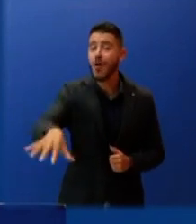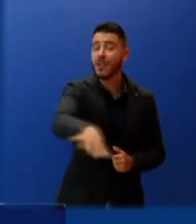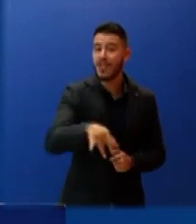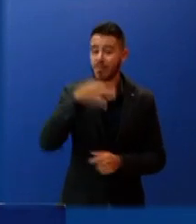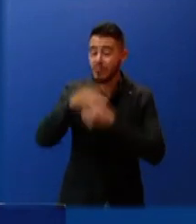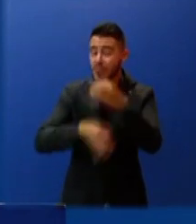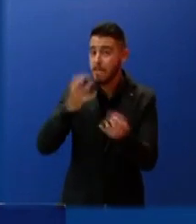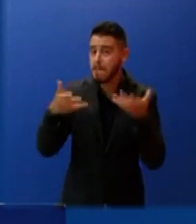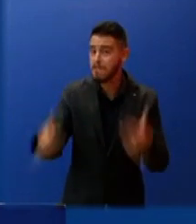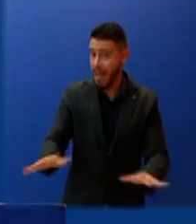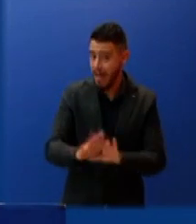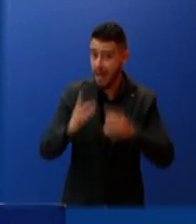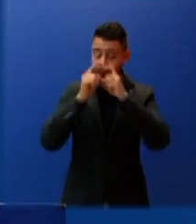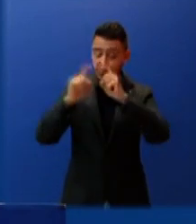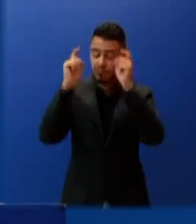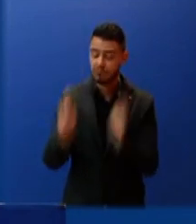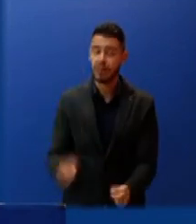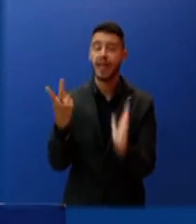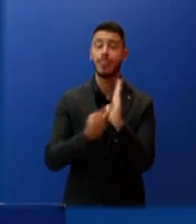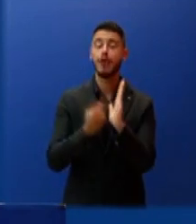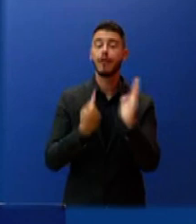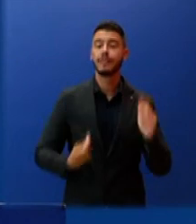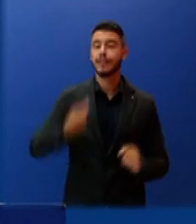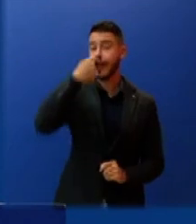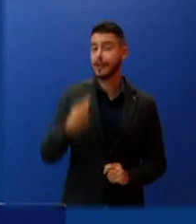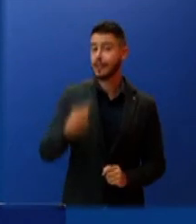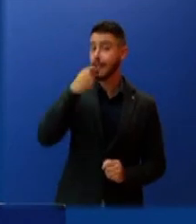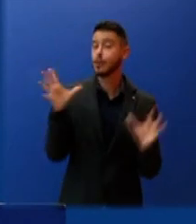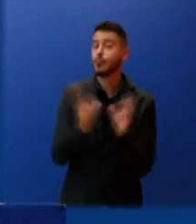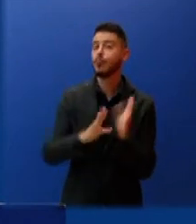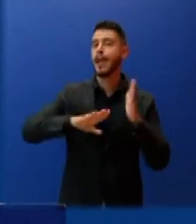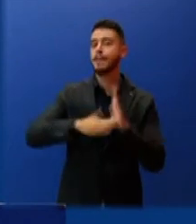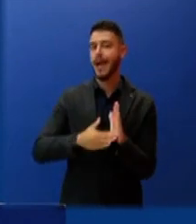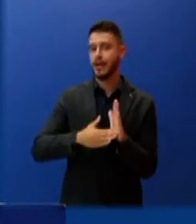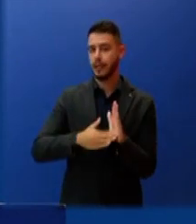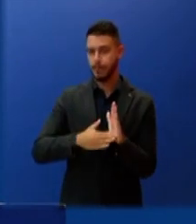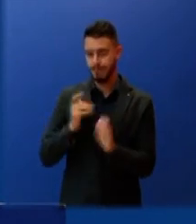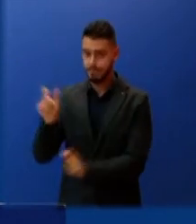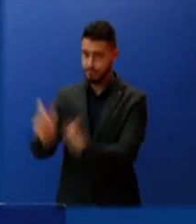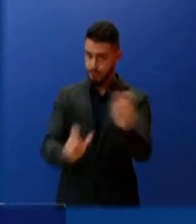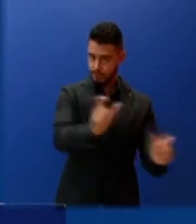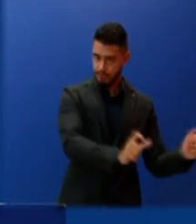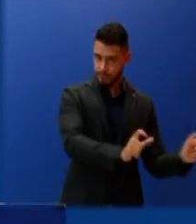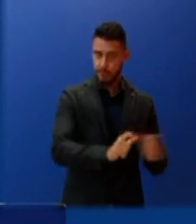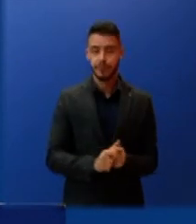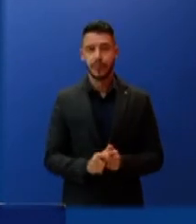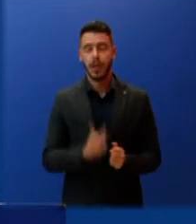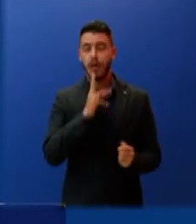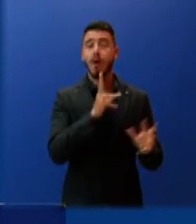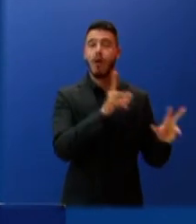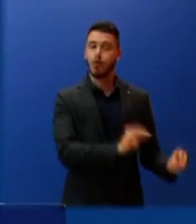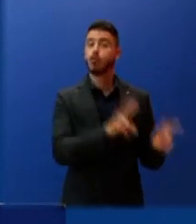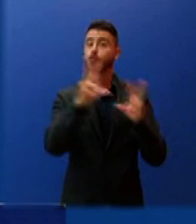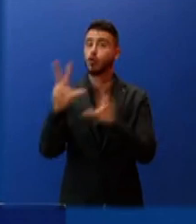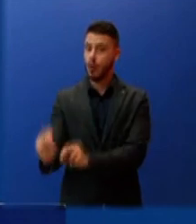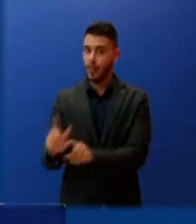υποχρεούνται να υποβάλλονται σε έλεγχο δύο φορές την εβδομάδα. Μία φορά με self-test και μία με rapid. Ανάλογη υποχρέωση έχουν και τα